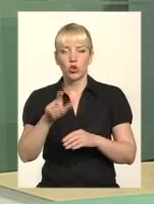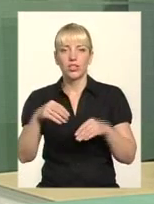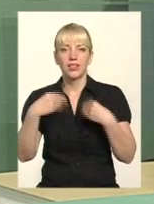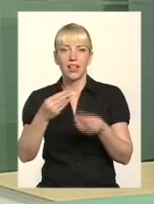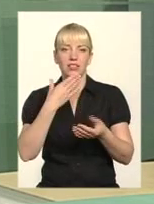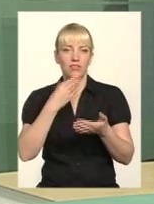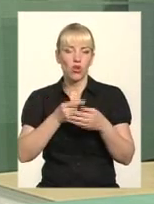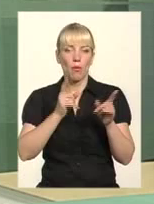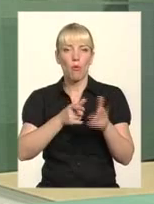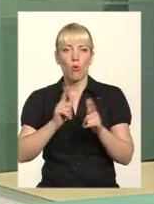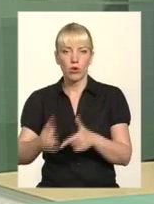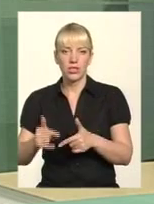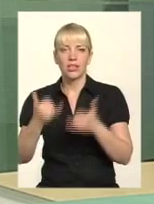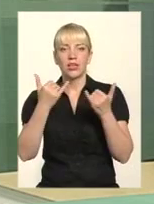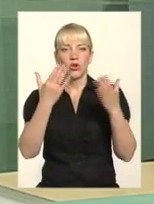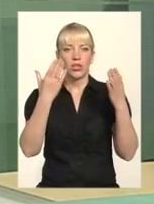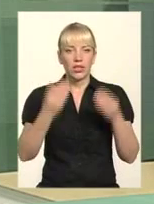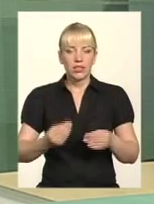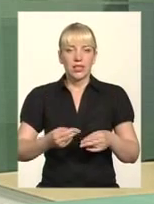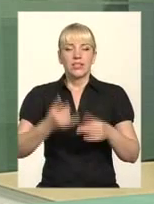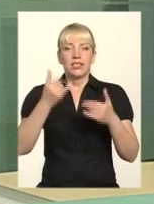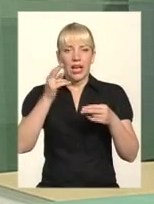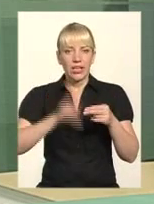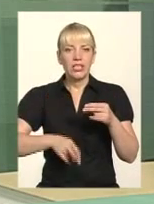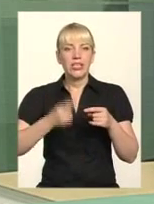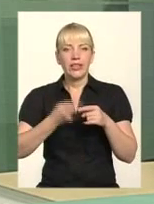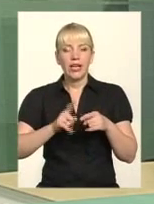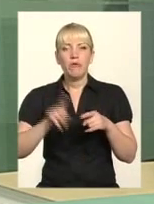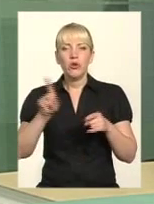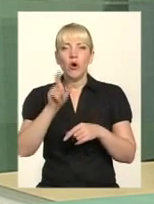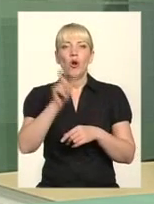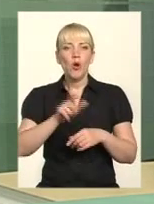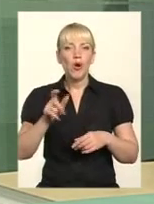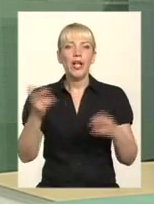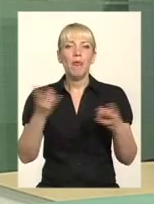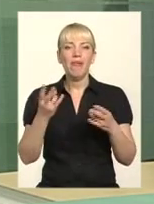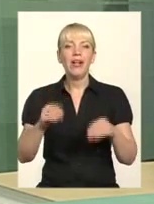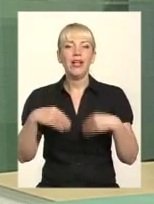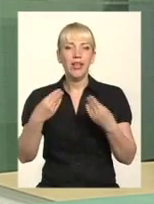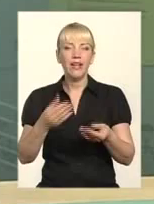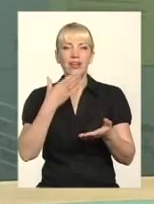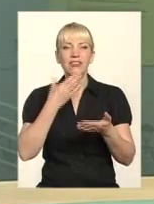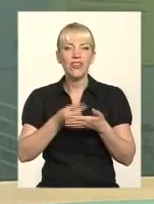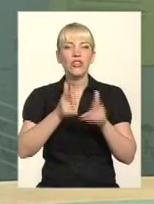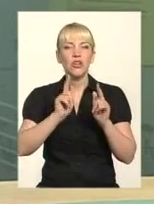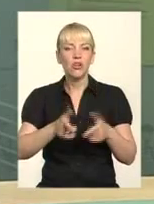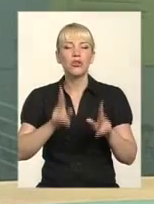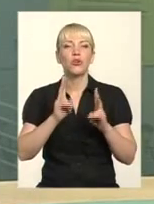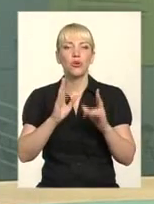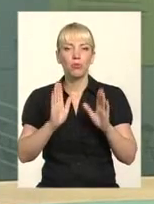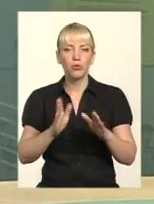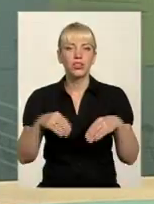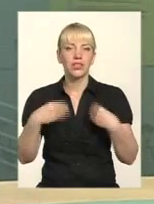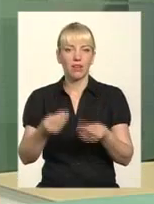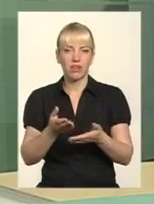Тобто на сьогоднішній день закінчується тим, що люди мають дати свою згоду, хто буде надавати послуги.